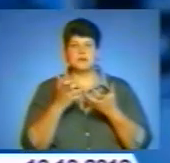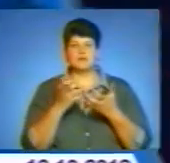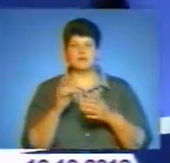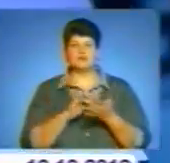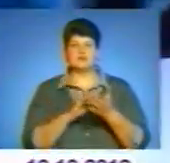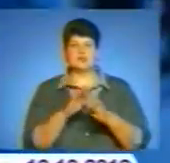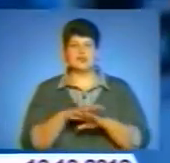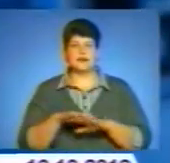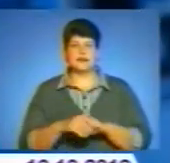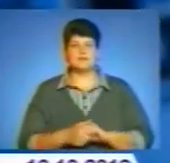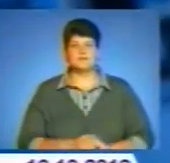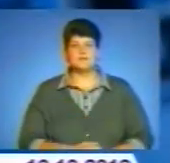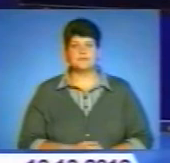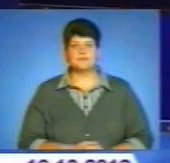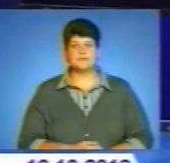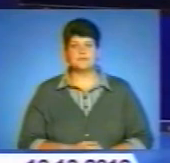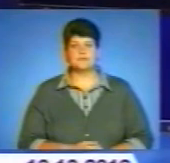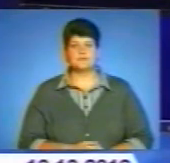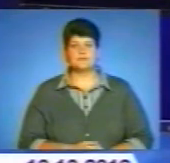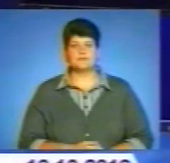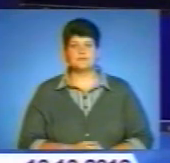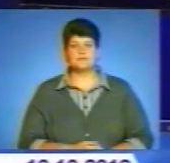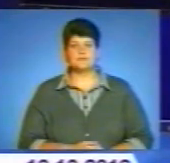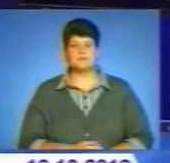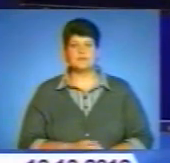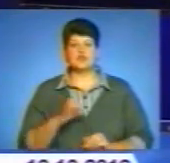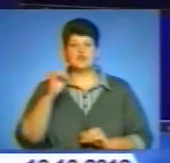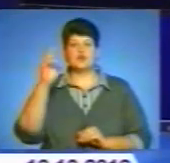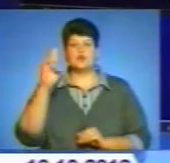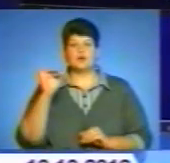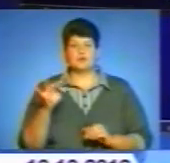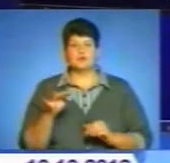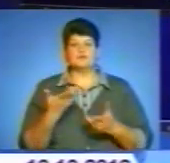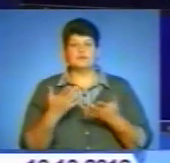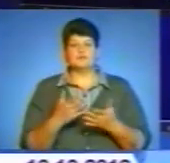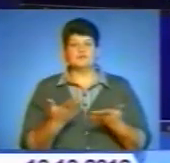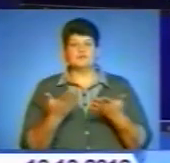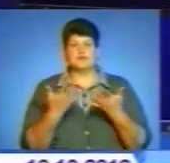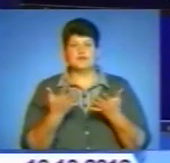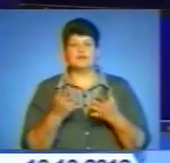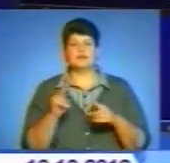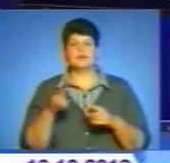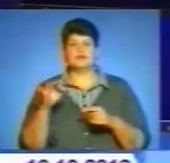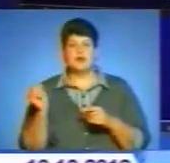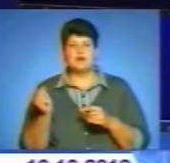утвердження туристичного бренду Тернопільщини на вітчизняному та міжнародному туристичних ринках.